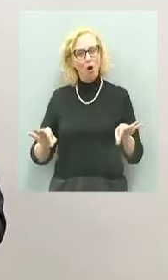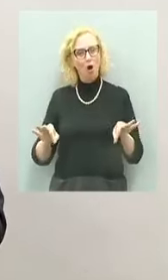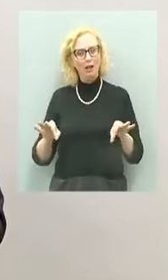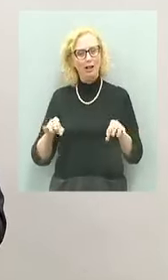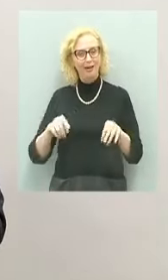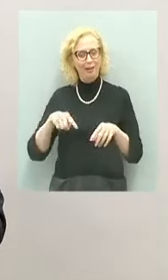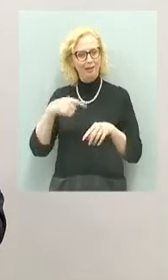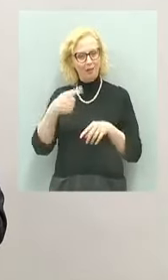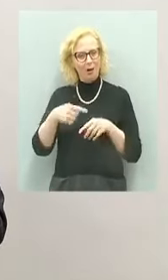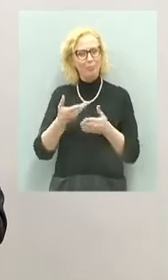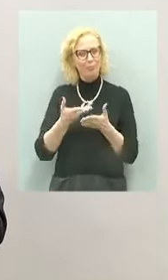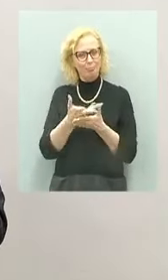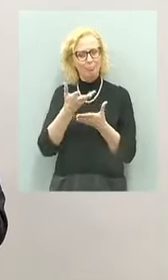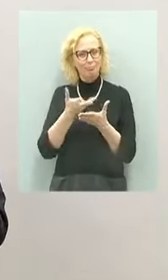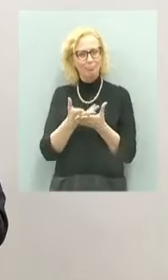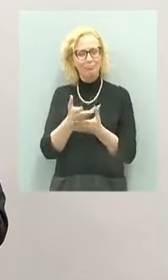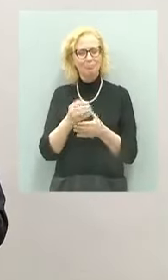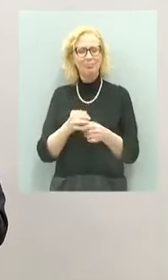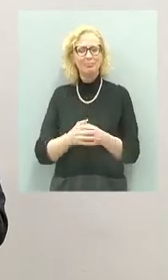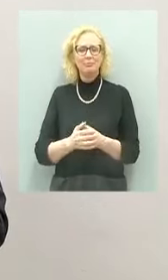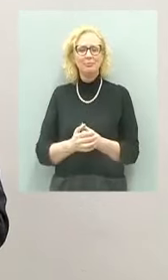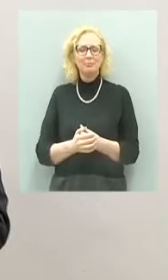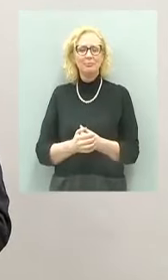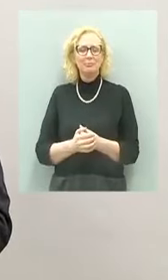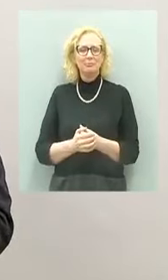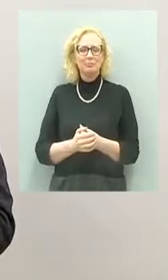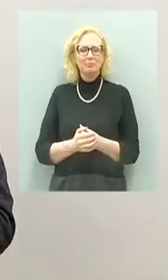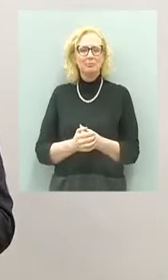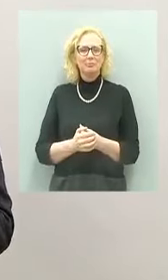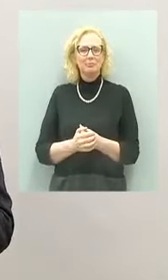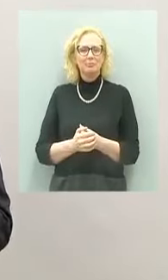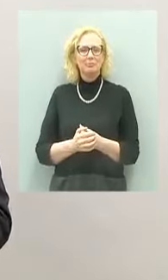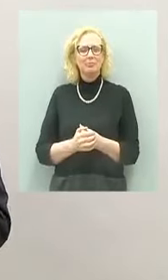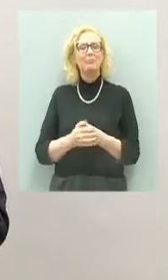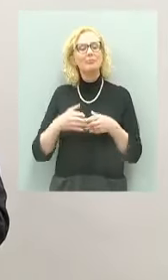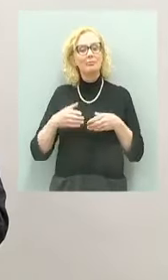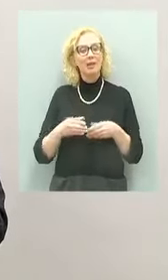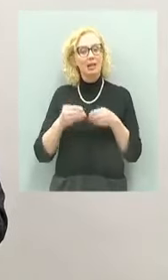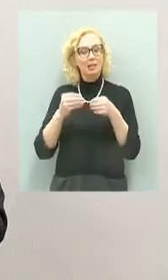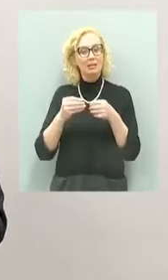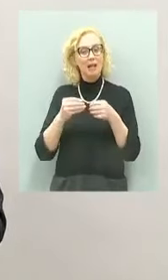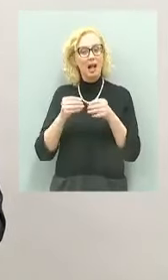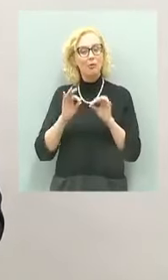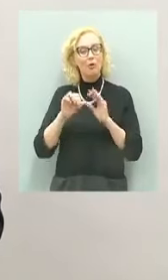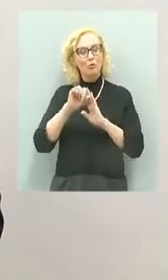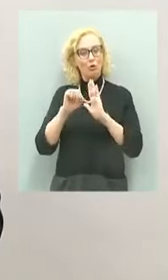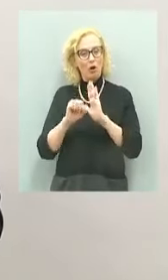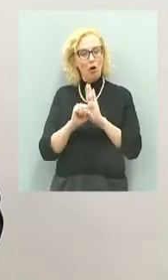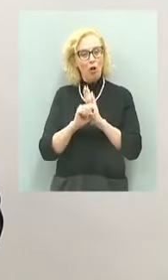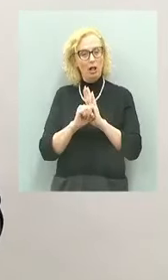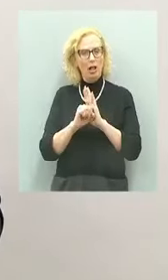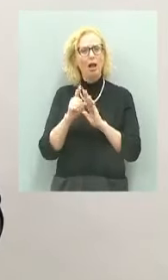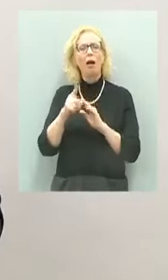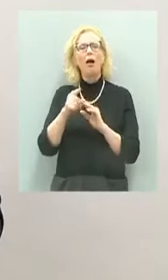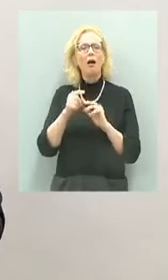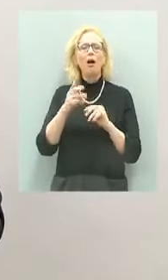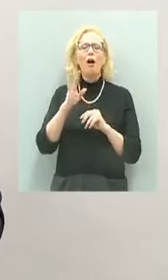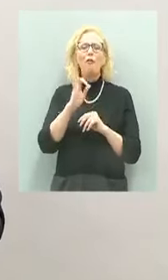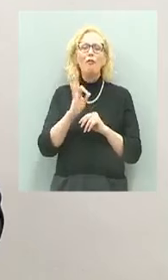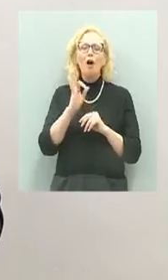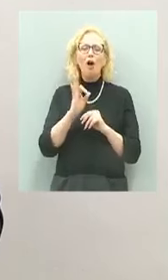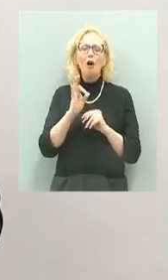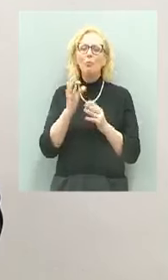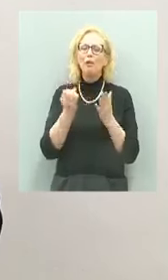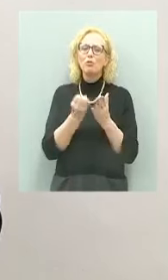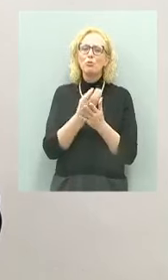daremo conto durante il nostro collegamento. Ma iniziamo con la storia. Che cosa sono state e che